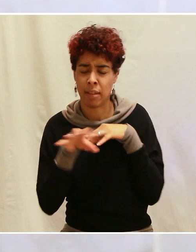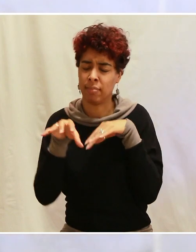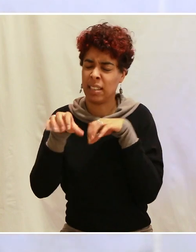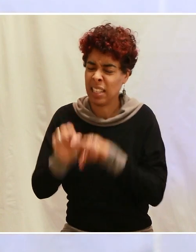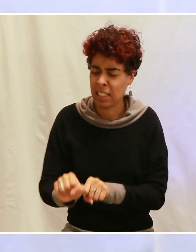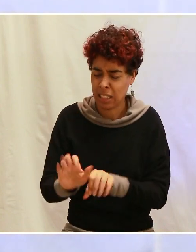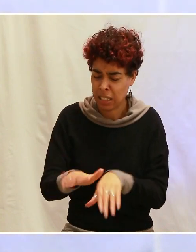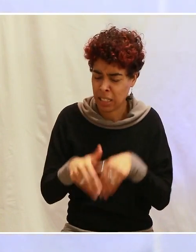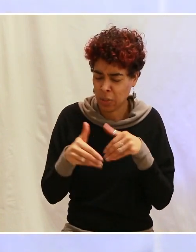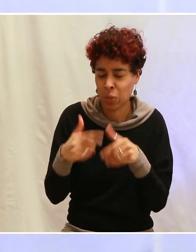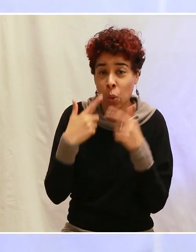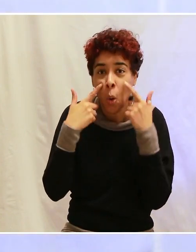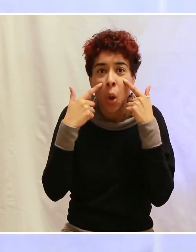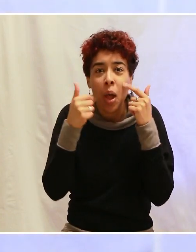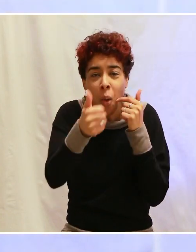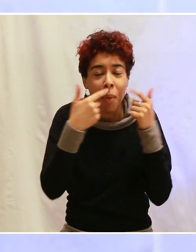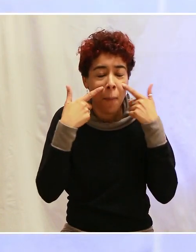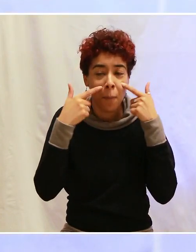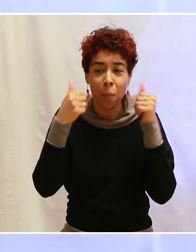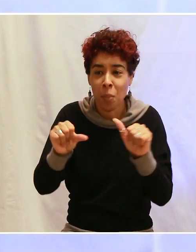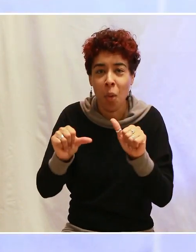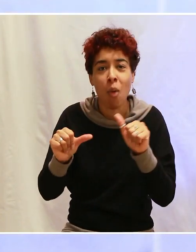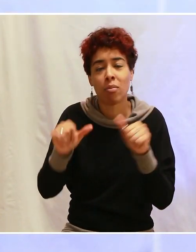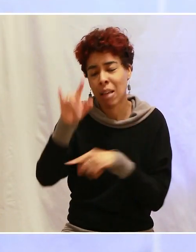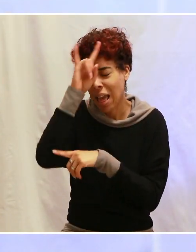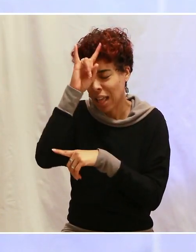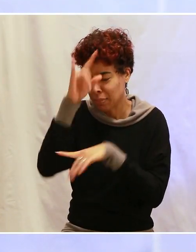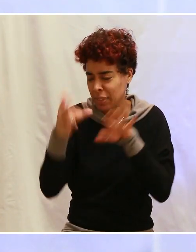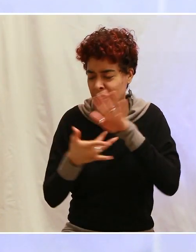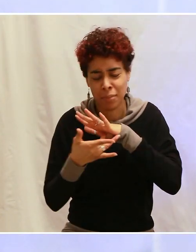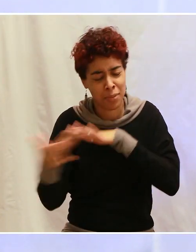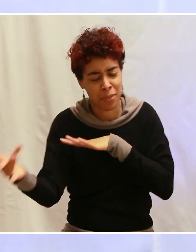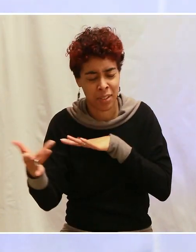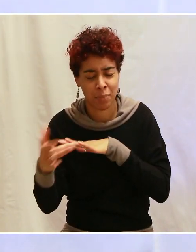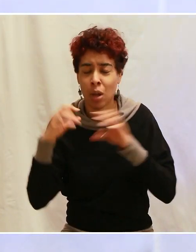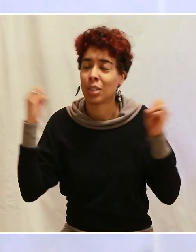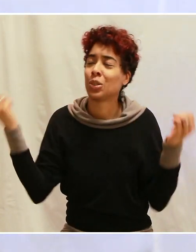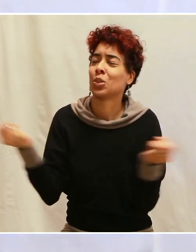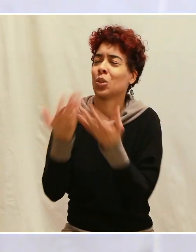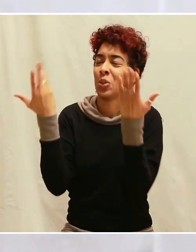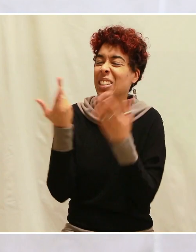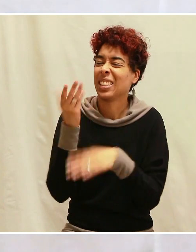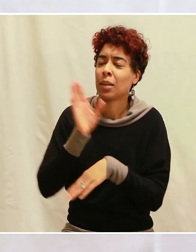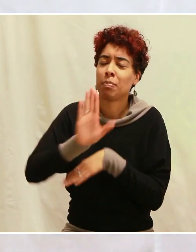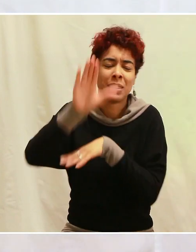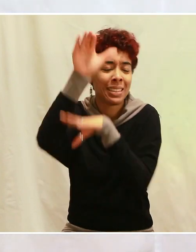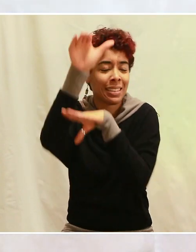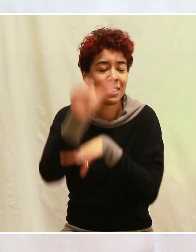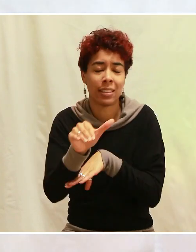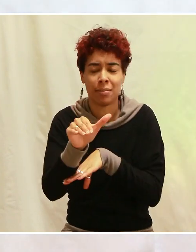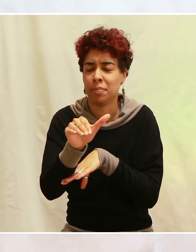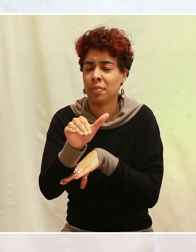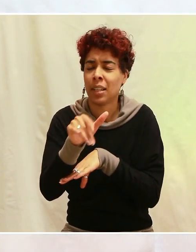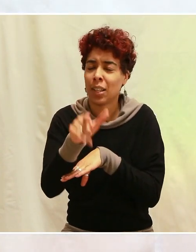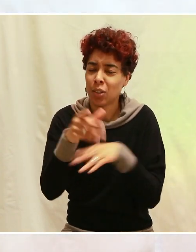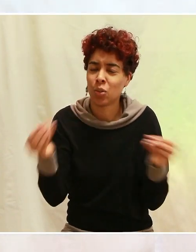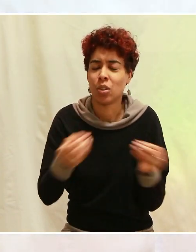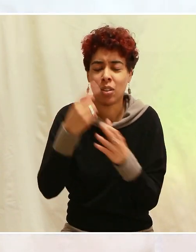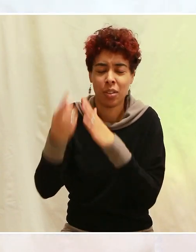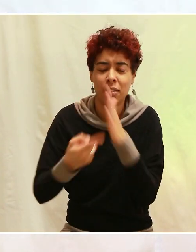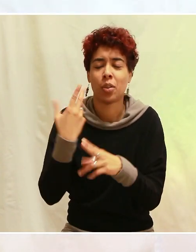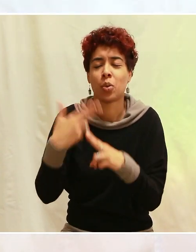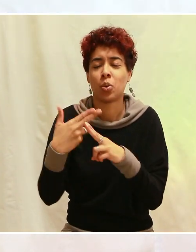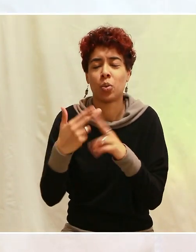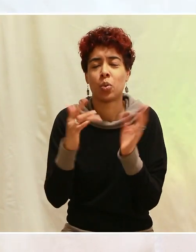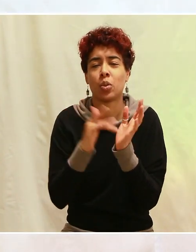ils verront l'ennemi de leur vie fuir. Seigneur mon Dieu, je te loue pour cette garantie qui est leur garantie aujourd'hui. Qu'ils soient renouvelés dans